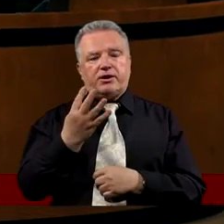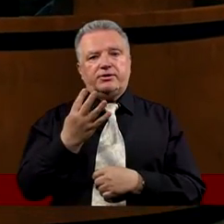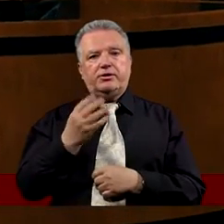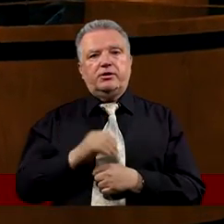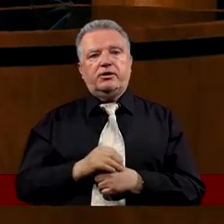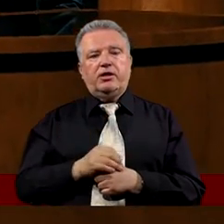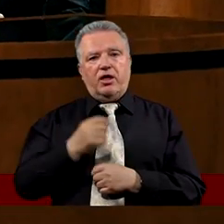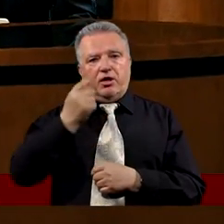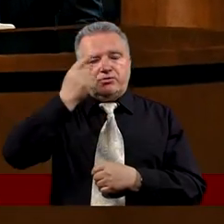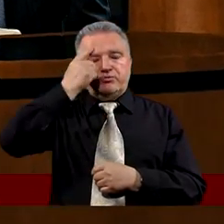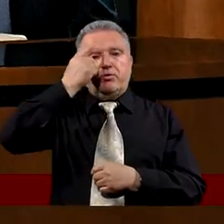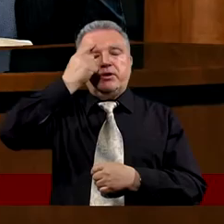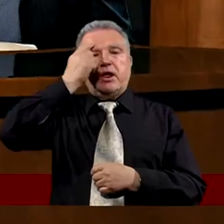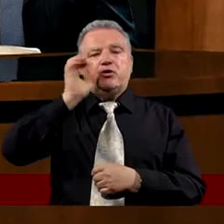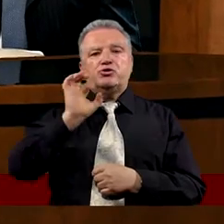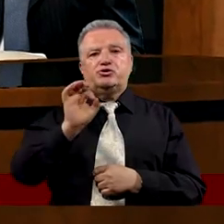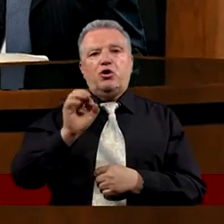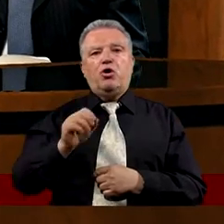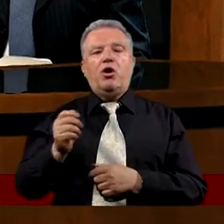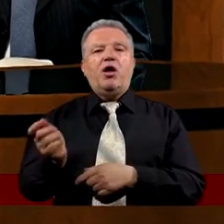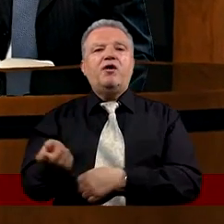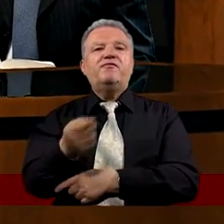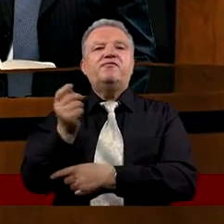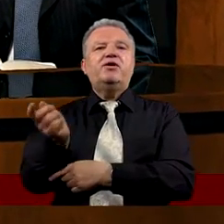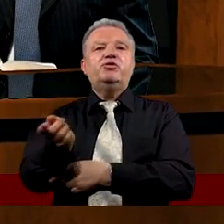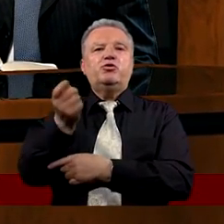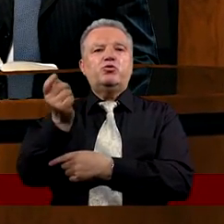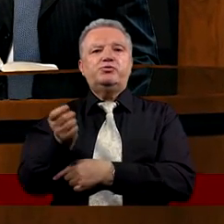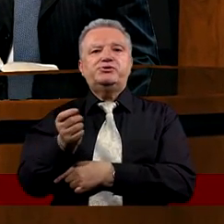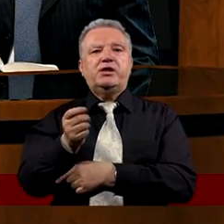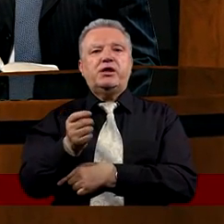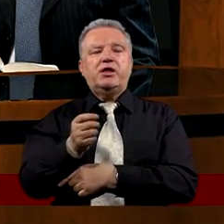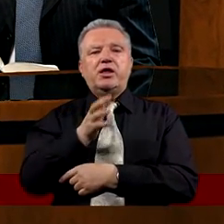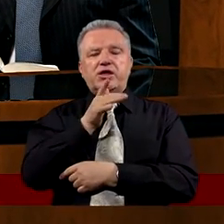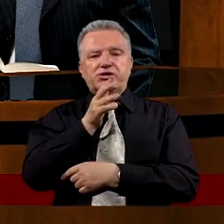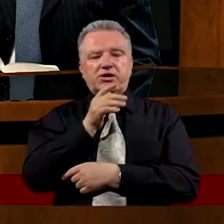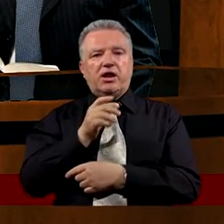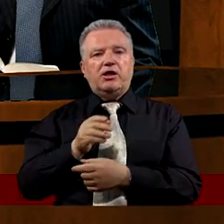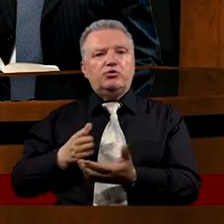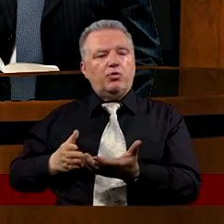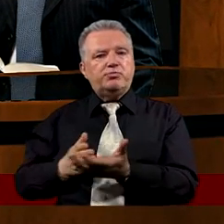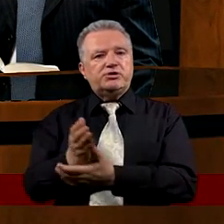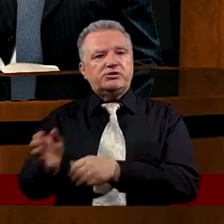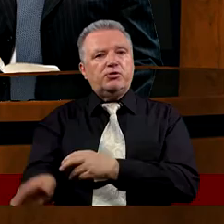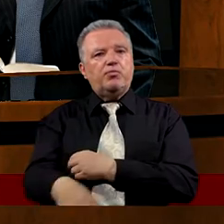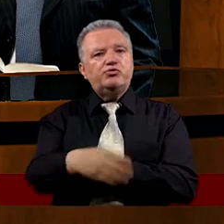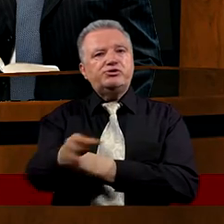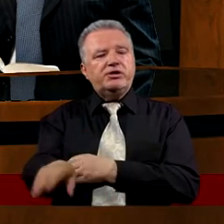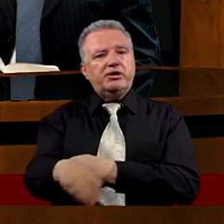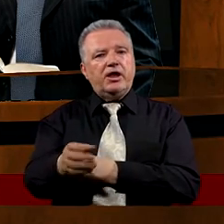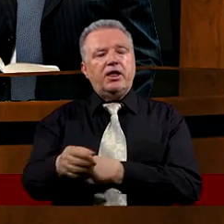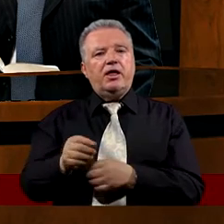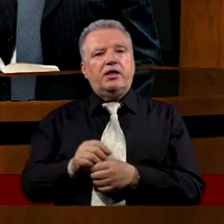czwartym Wspominając o wędrówce Narodu izraelskiego przez pustynię O Bożym prowadzeniu wtedy